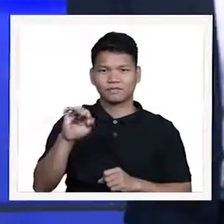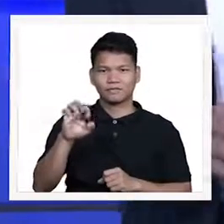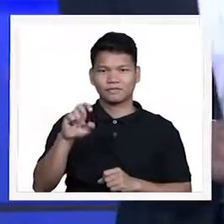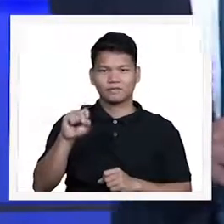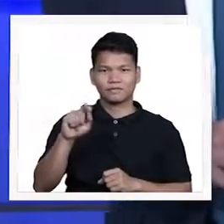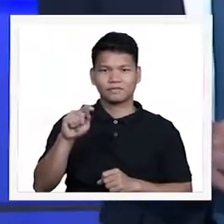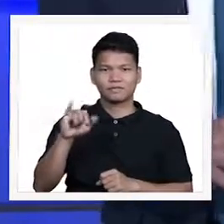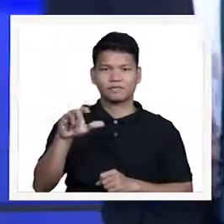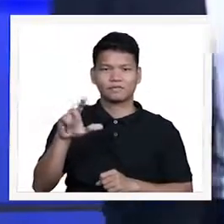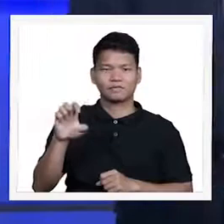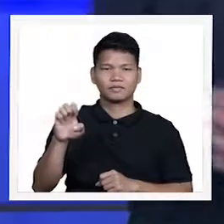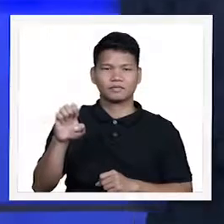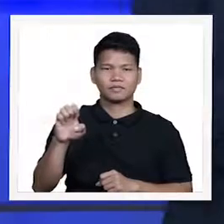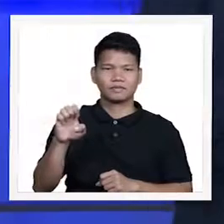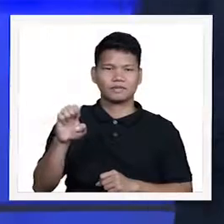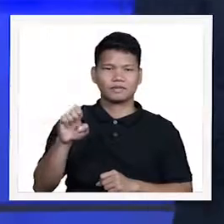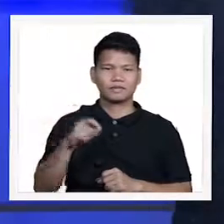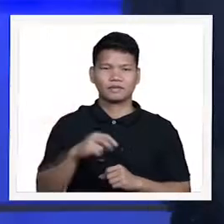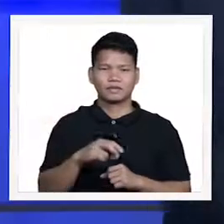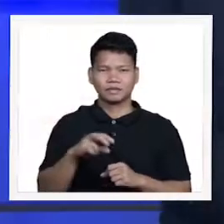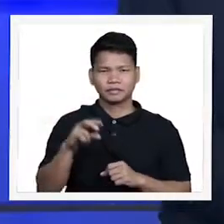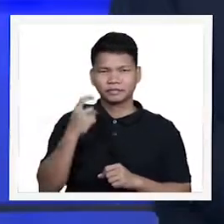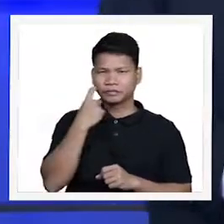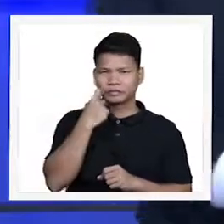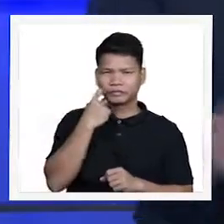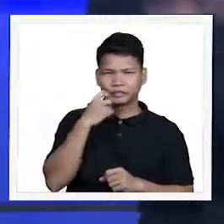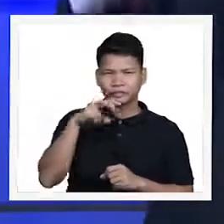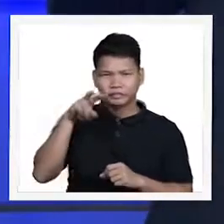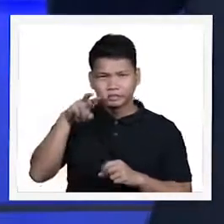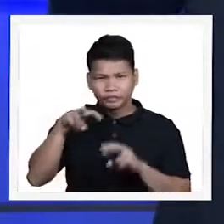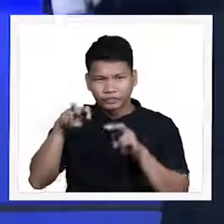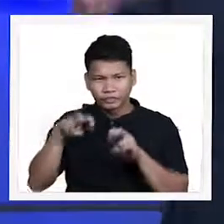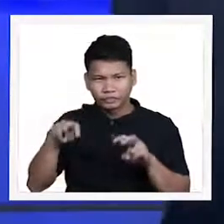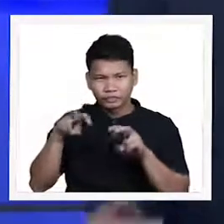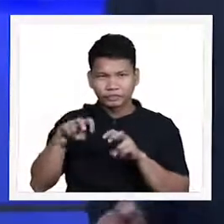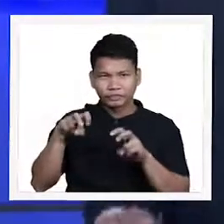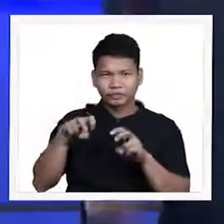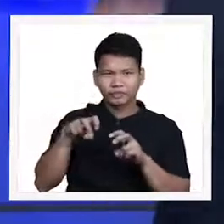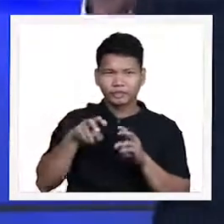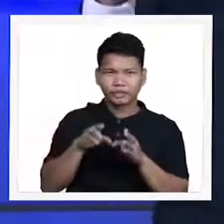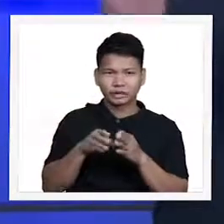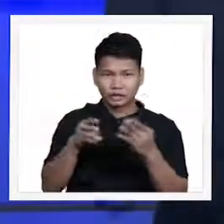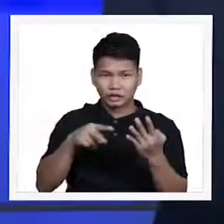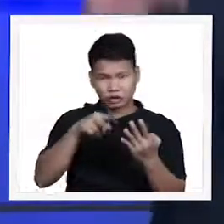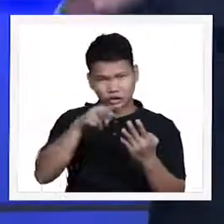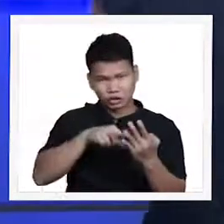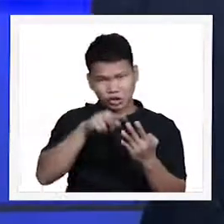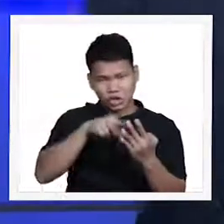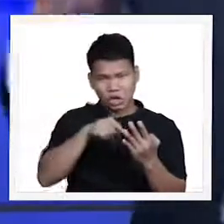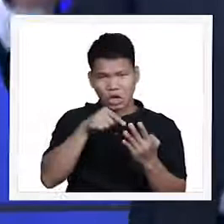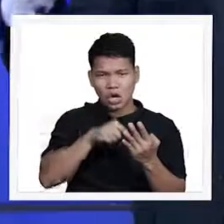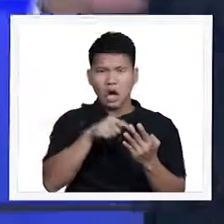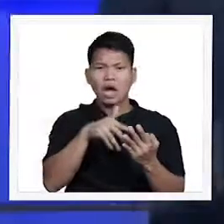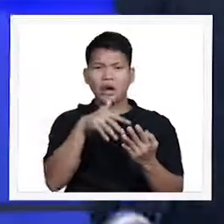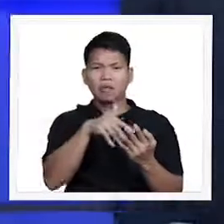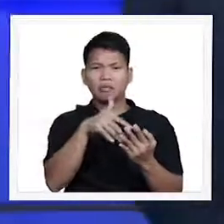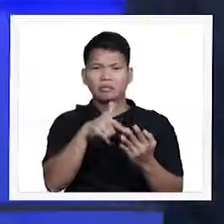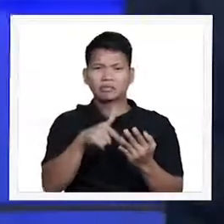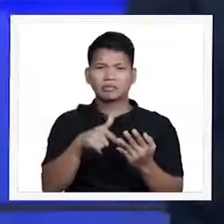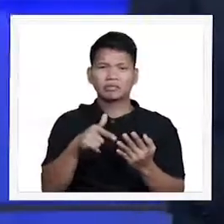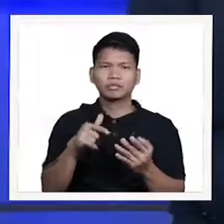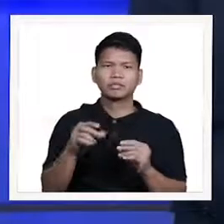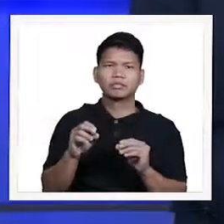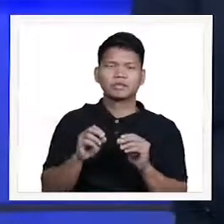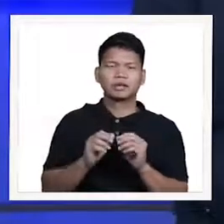A recent review of several studies suggests that spirituality is linked with low suicide